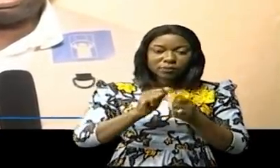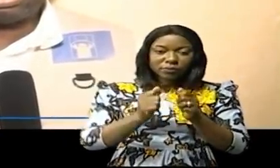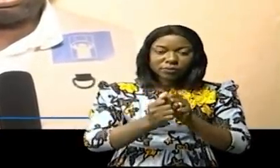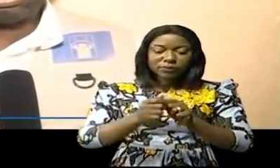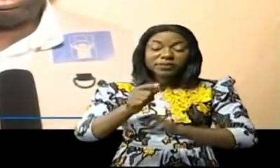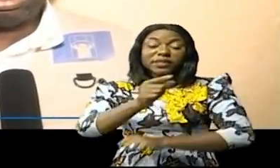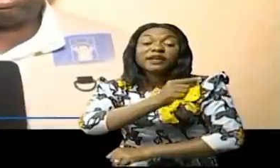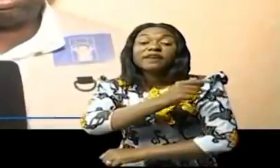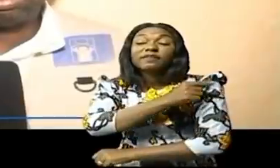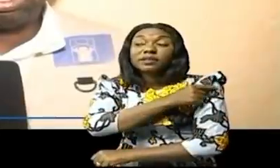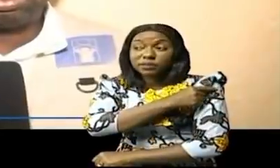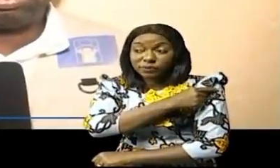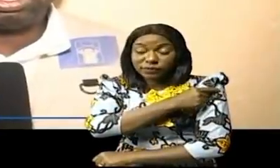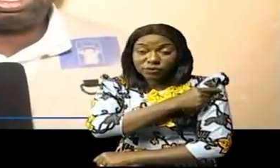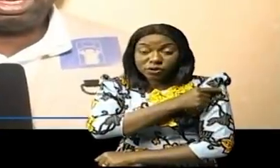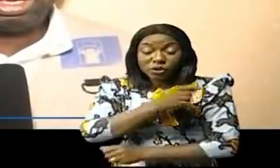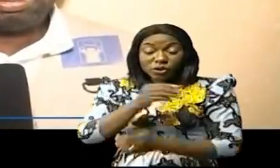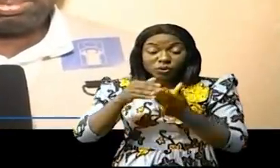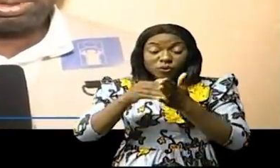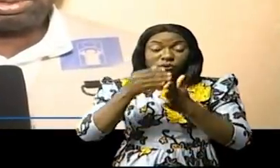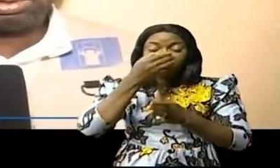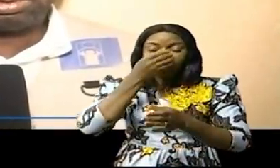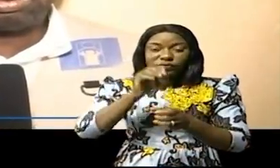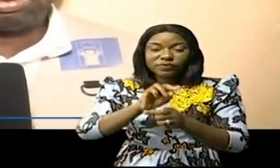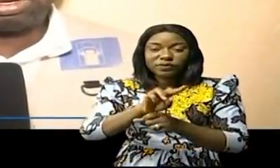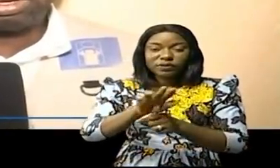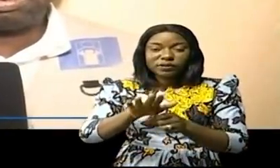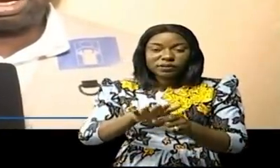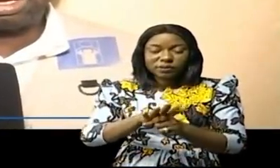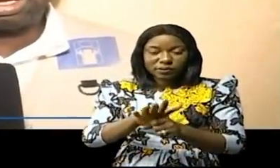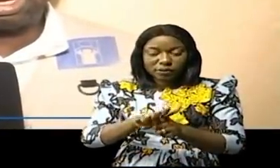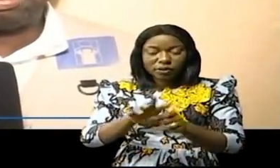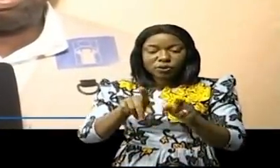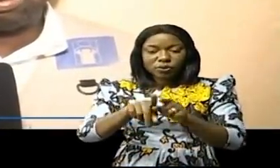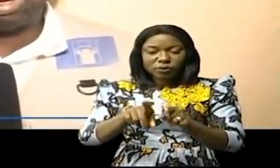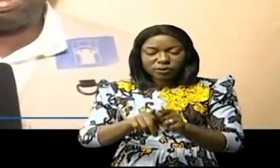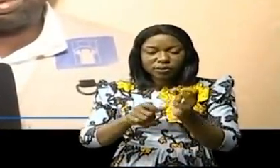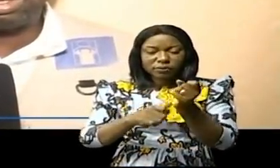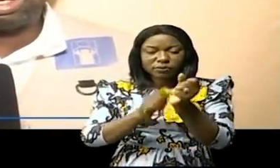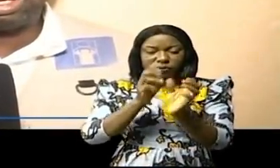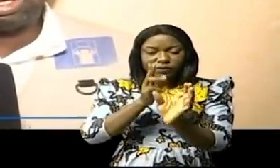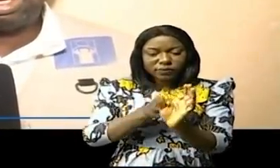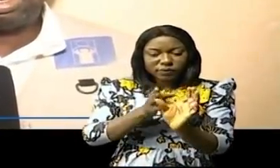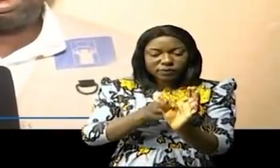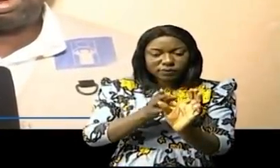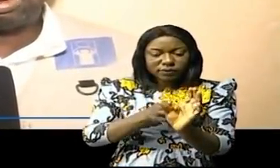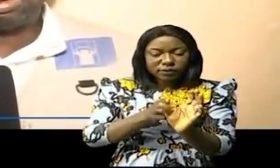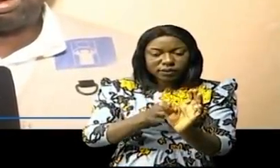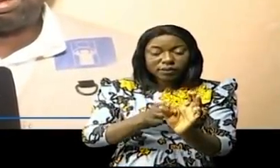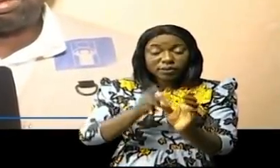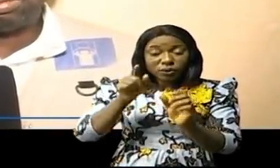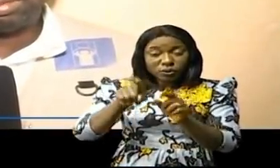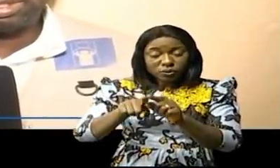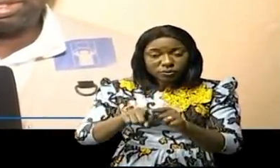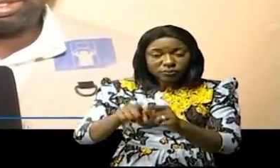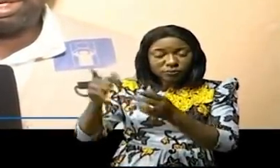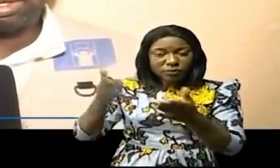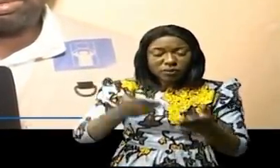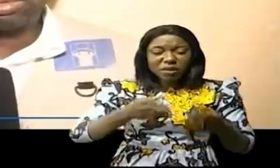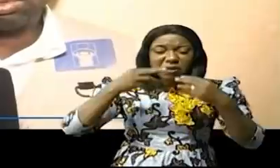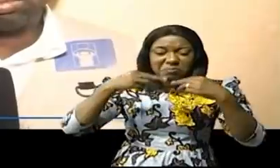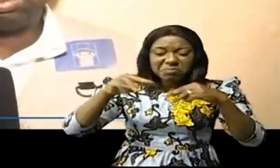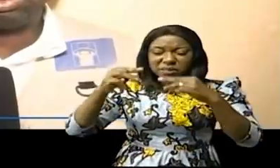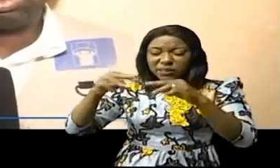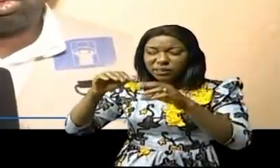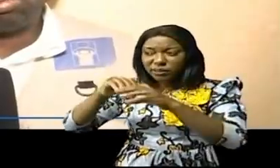vaccination. Contre le Covid, les personnes vivant avec un handicap vont apporter le message dans leur